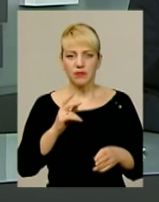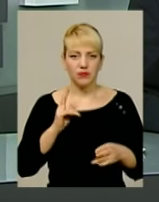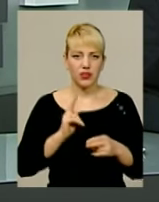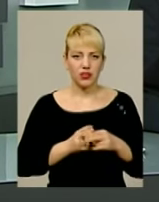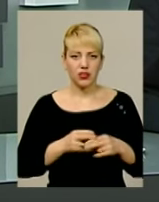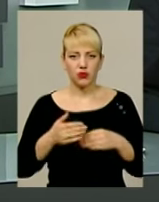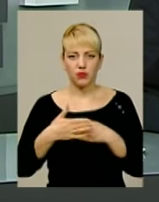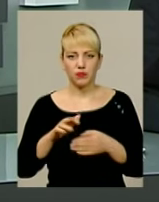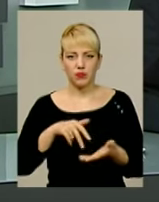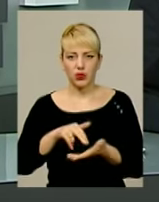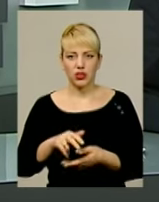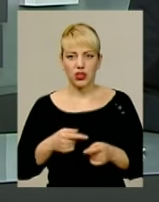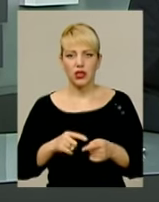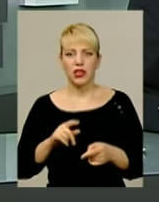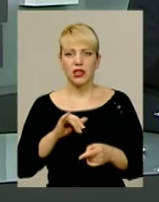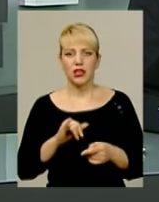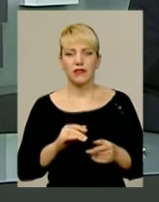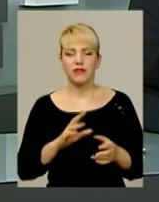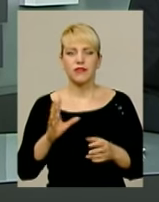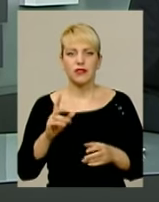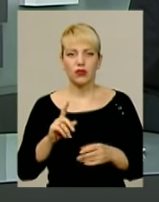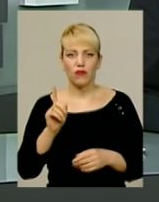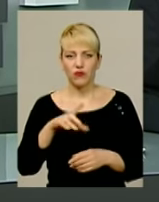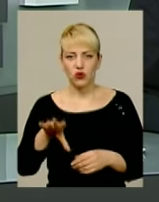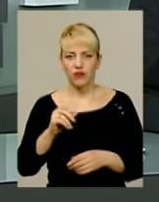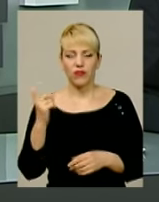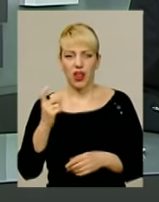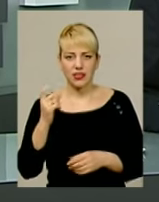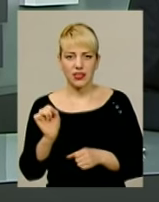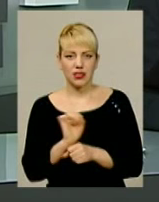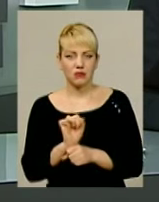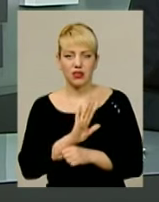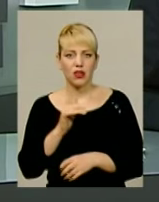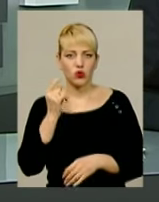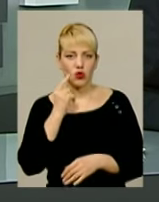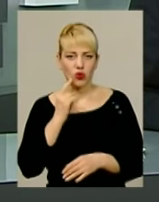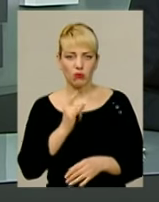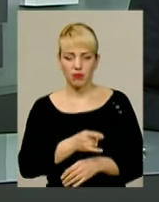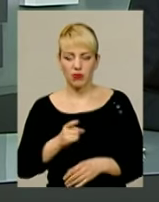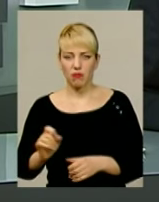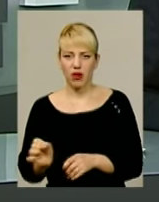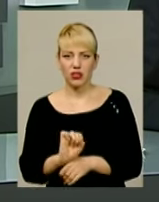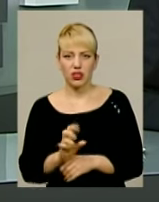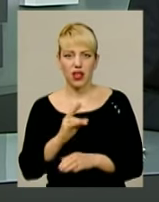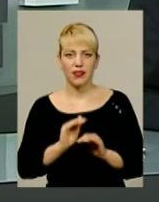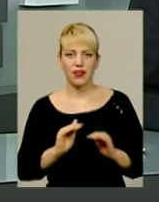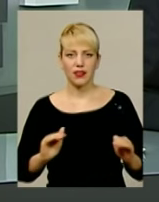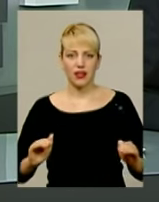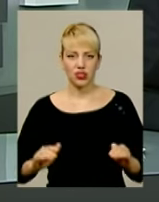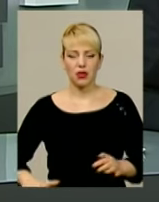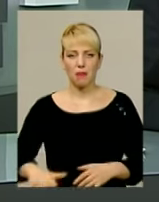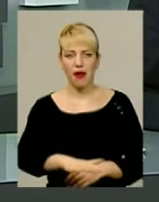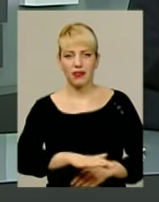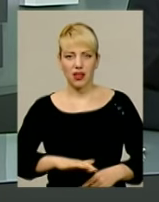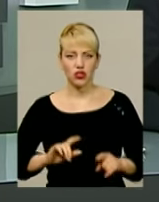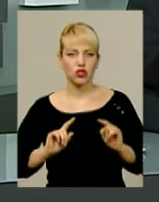проходи до сміттєвих баків та газони. До всього власники залізних коней не соромляться паркуватися навіть на дитячих майданчиках.